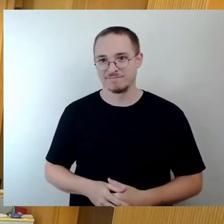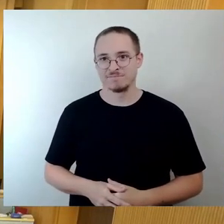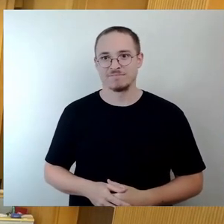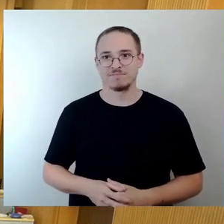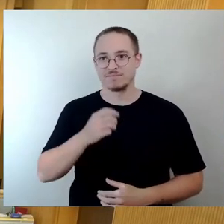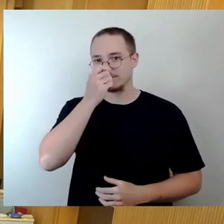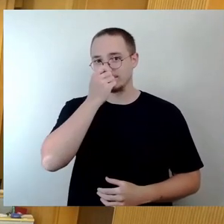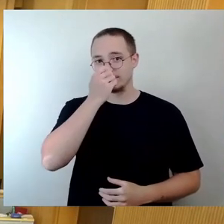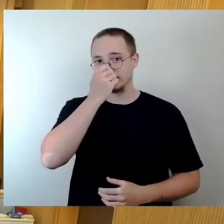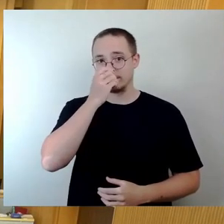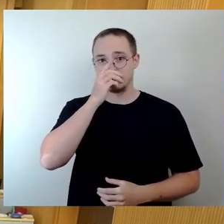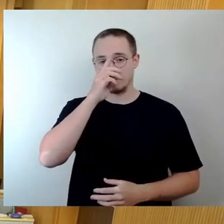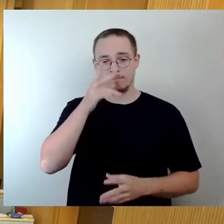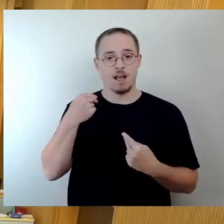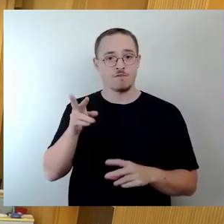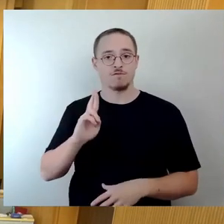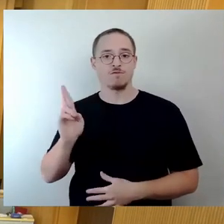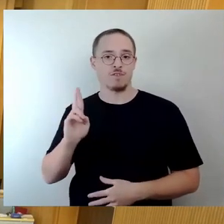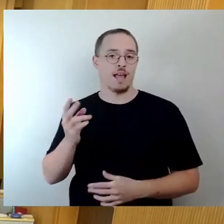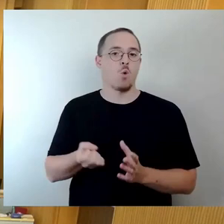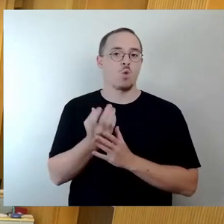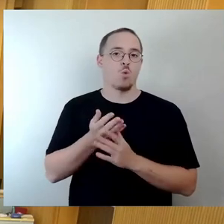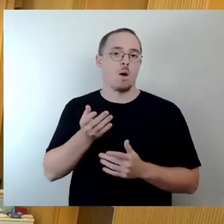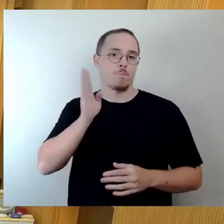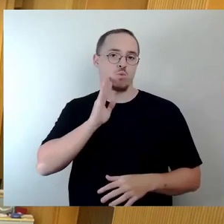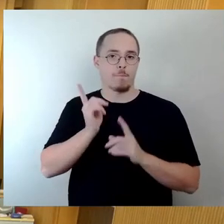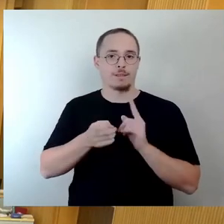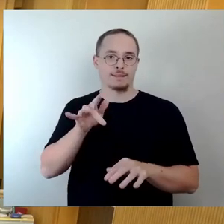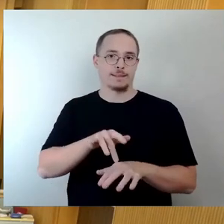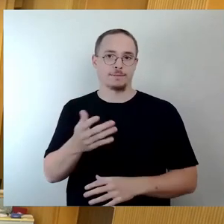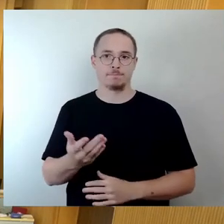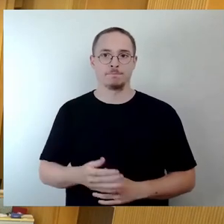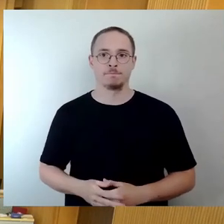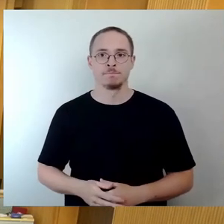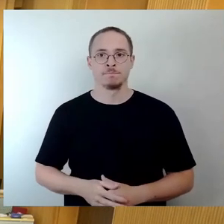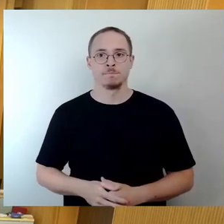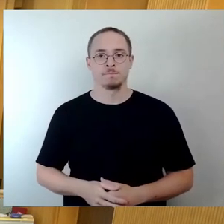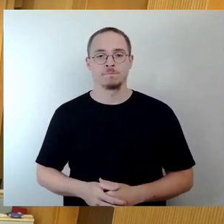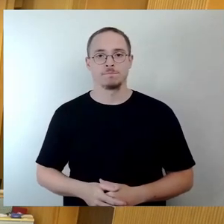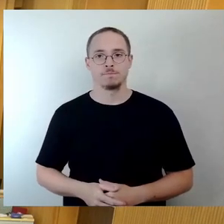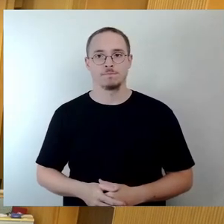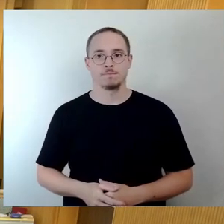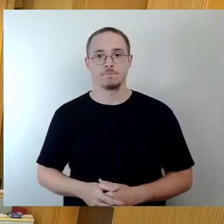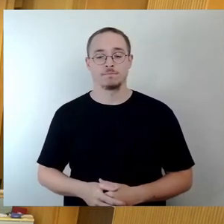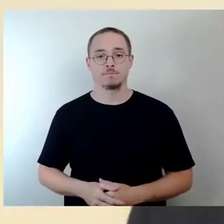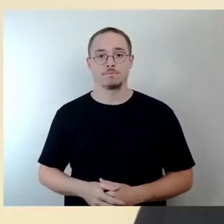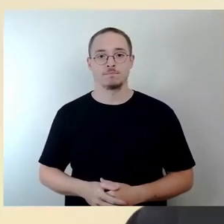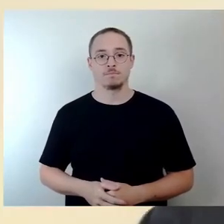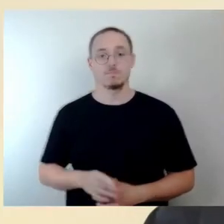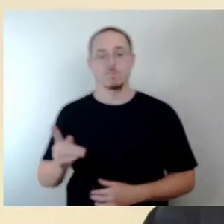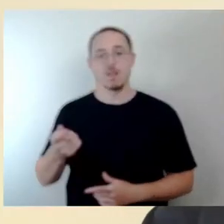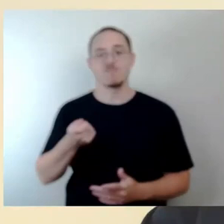Dank, Herr erster Bürgermeister. Sehr geehrte Frau Appel, lassen Sie mich voranstellen, dass der Finanzausschuss in seiner heutigen